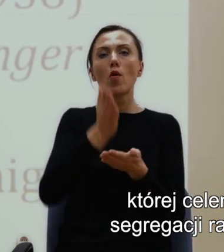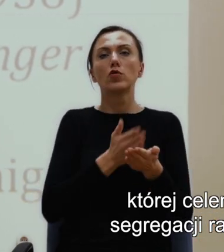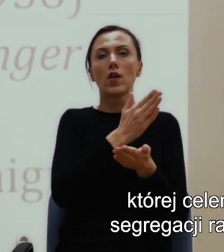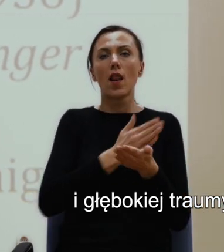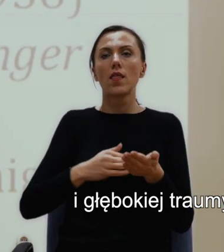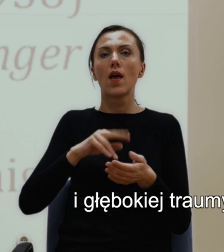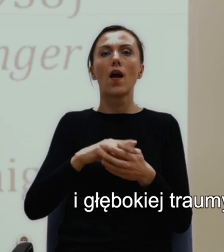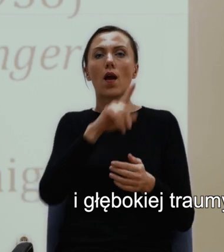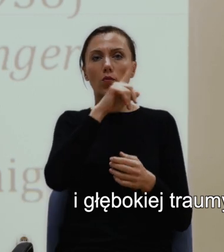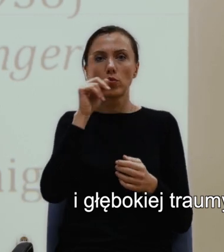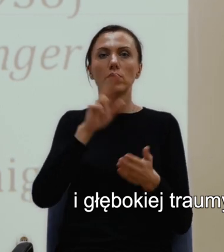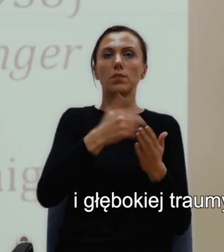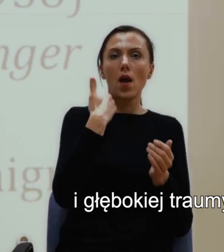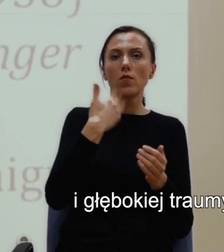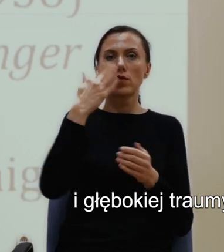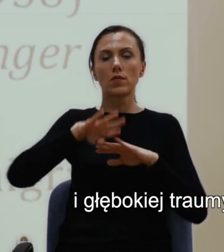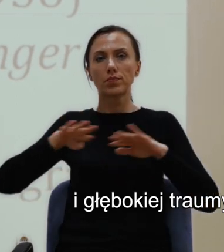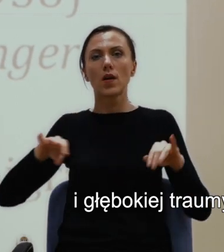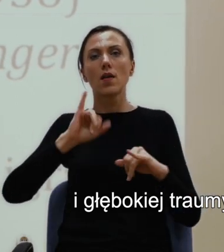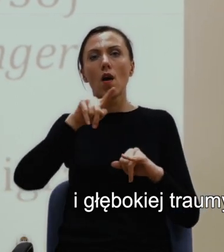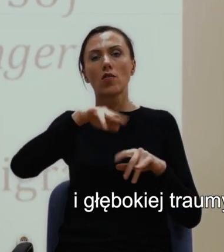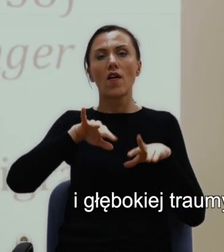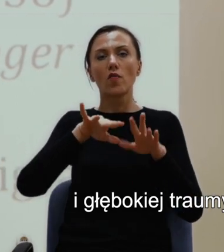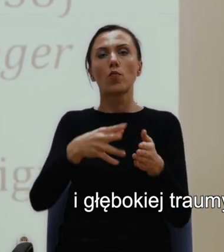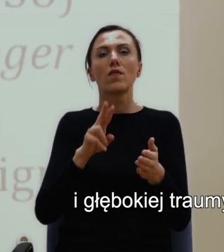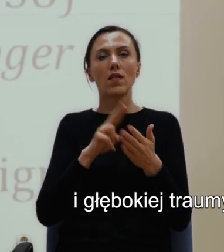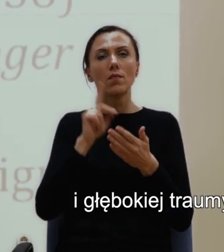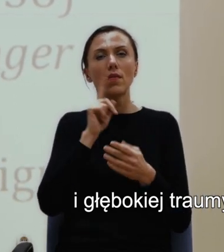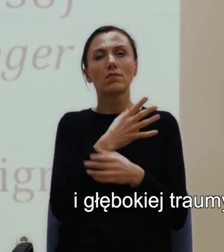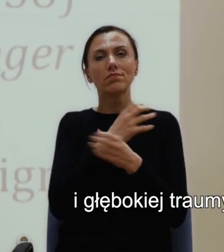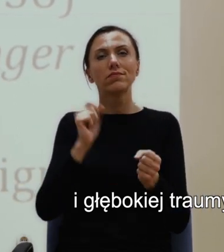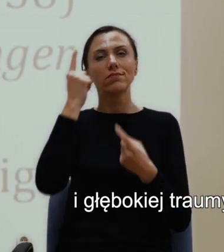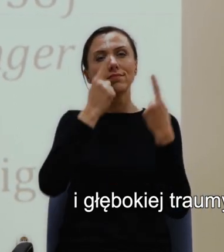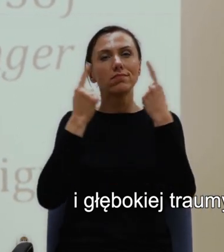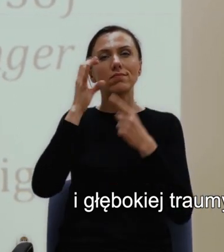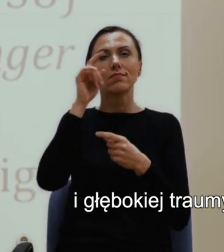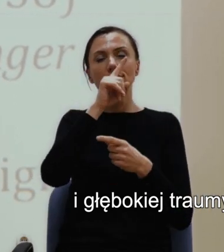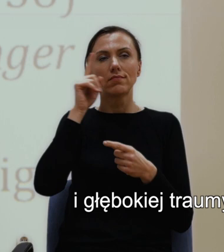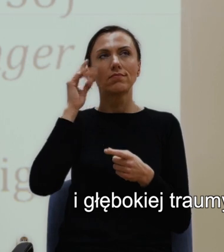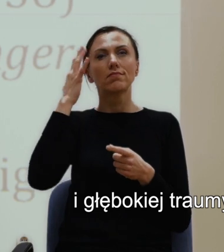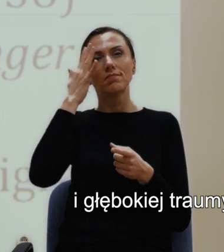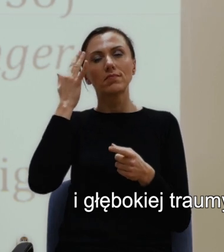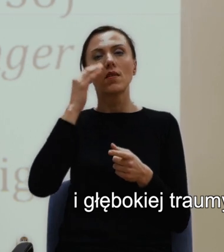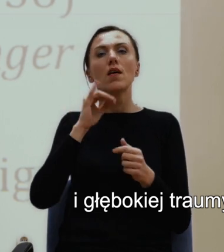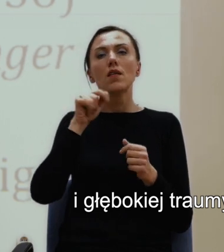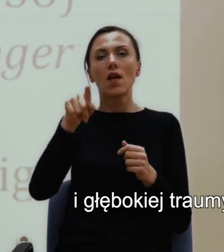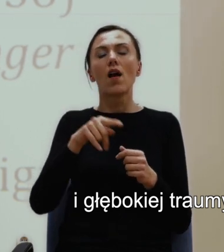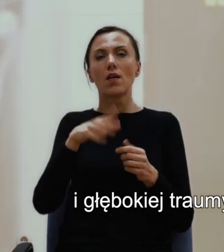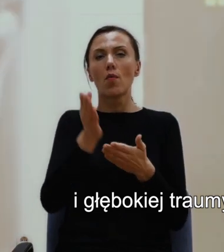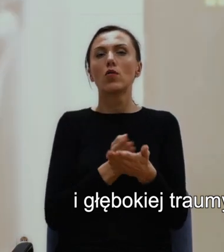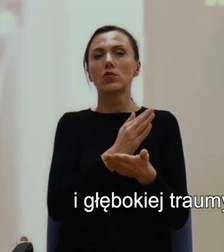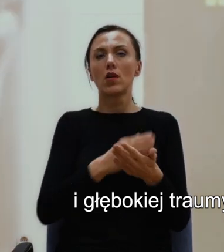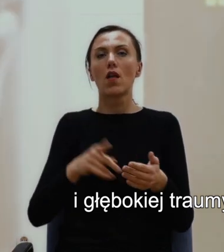czarnoskórych i głębokiej traumy, którą generowało wychowanie na